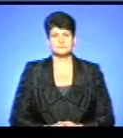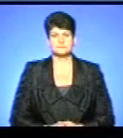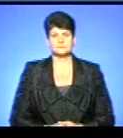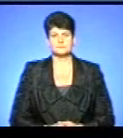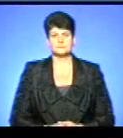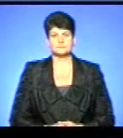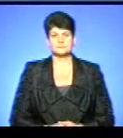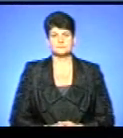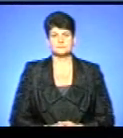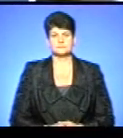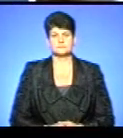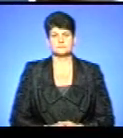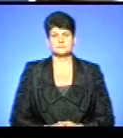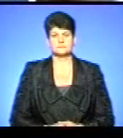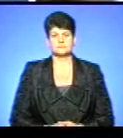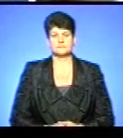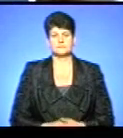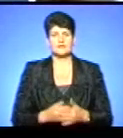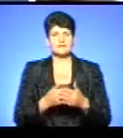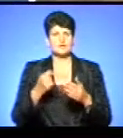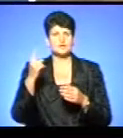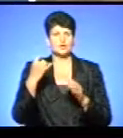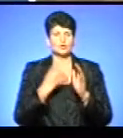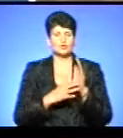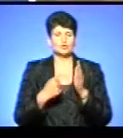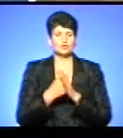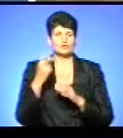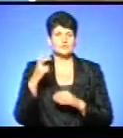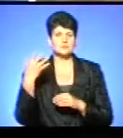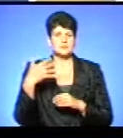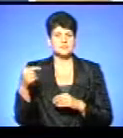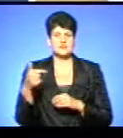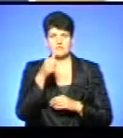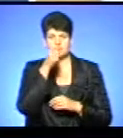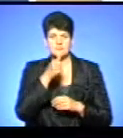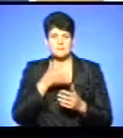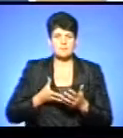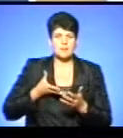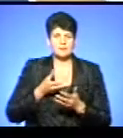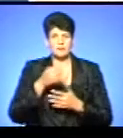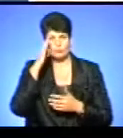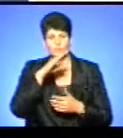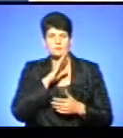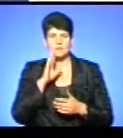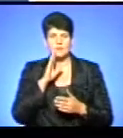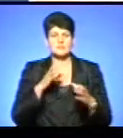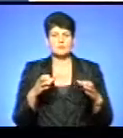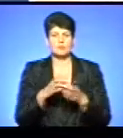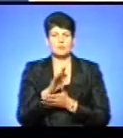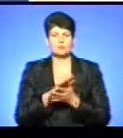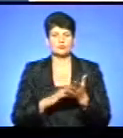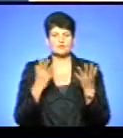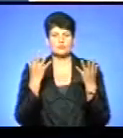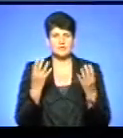Музика Від 190 до 250 гривень в місяць платитимуть батьки за групи продовженого дня у